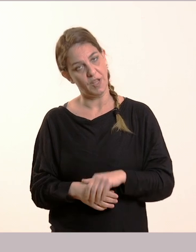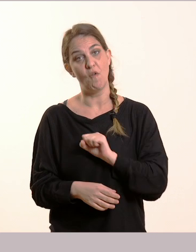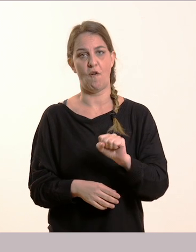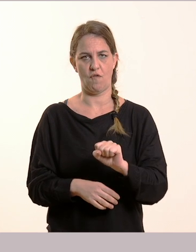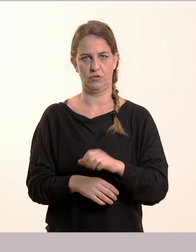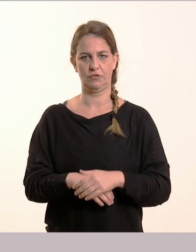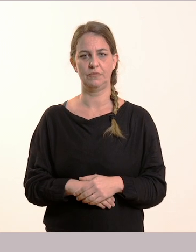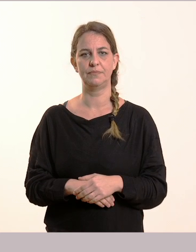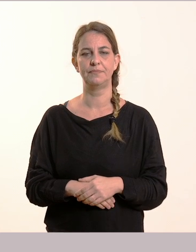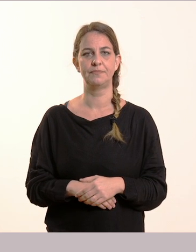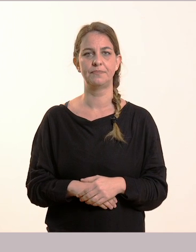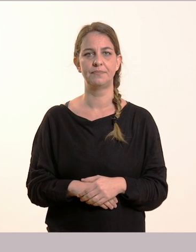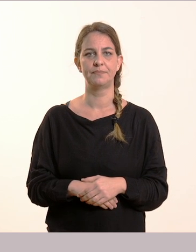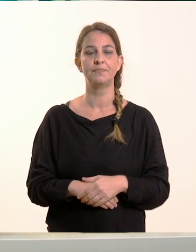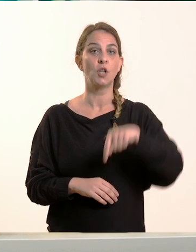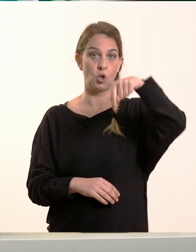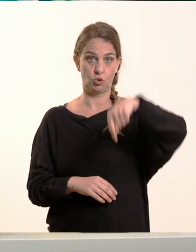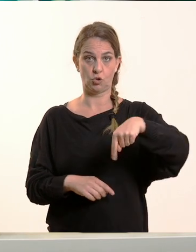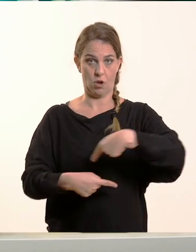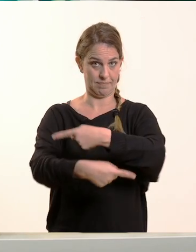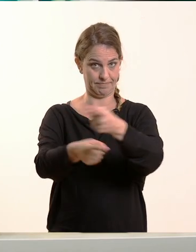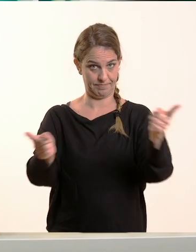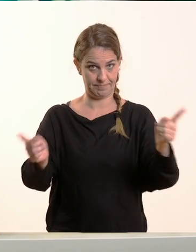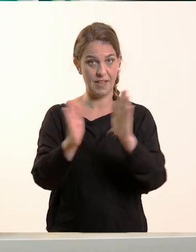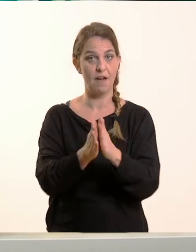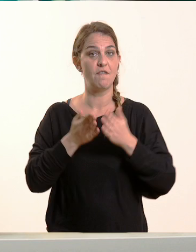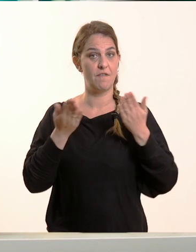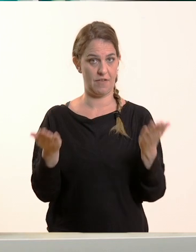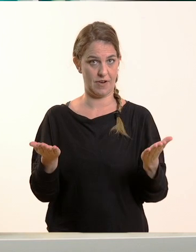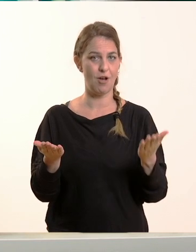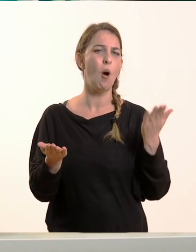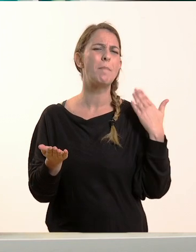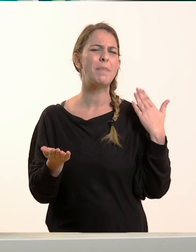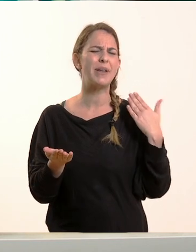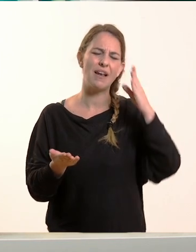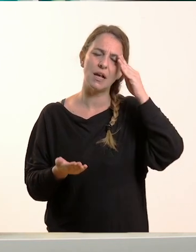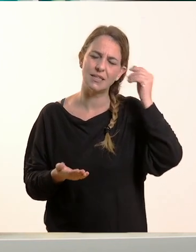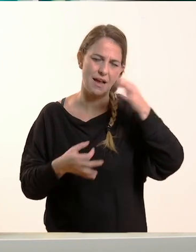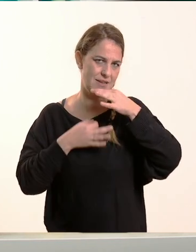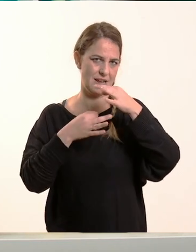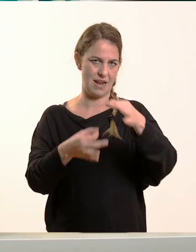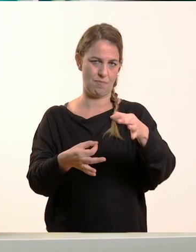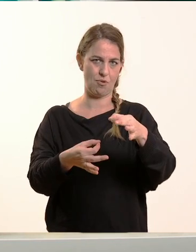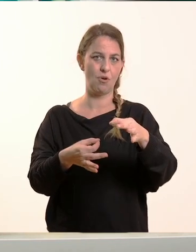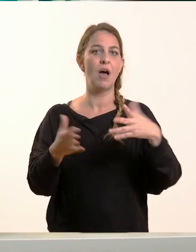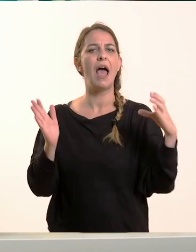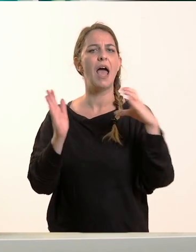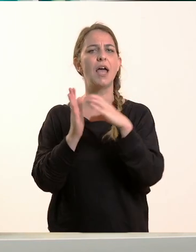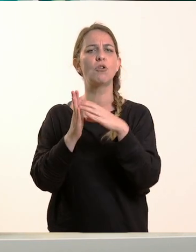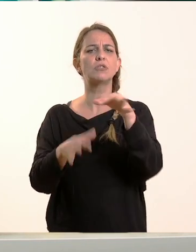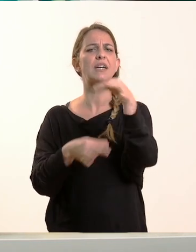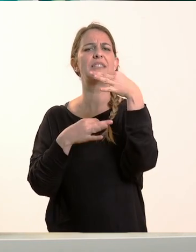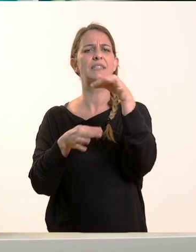Τώρα θα ανοίξουμε το βιβλίο μας, εκεί που δεν σας το είπα πριν, να με συγχωρείτε. Εκεί που αρχίζει η ενότητα, στη σελίδα